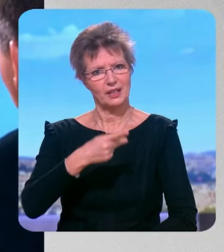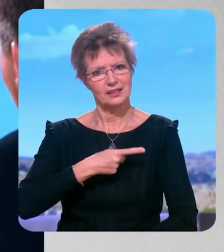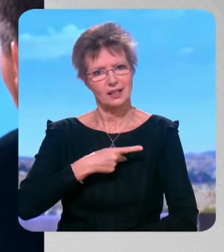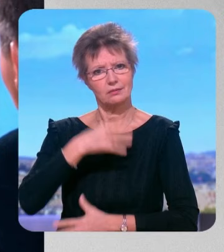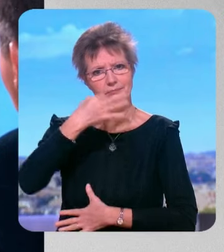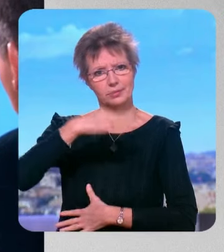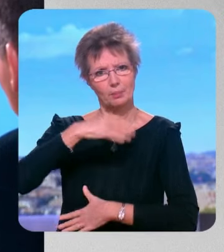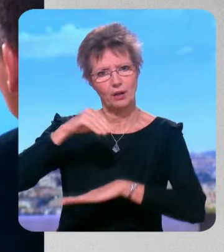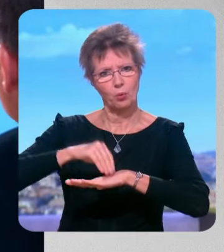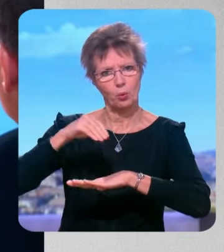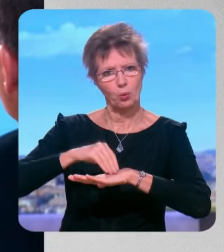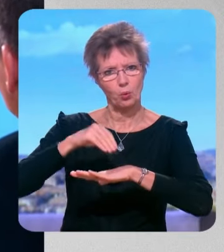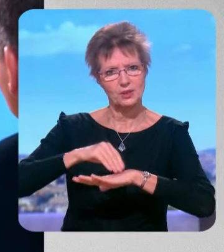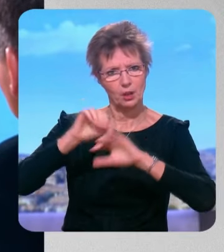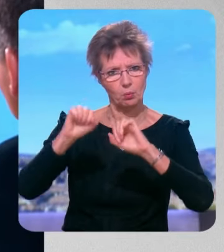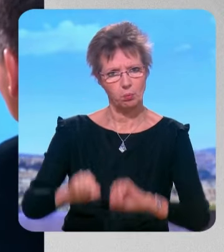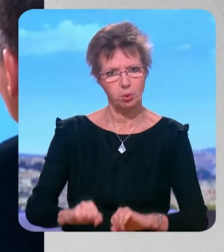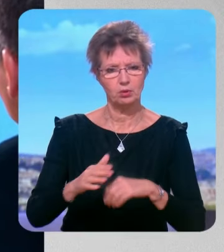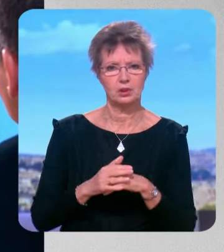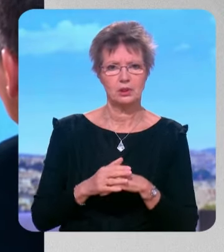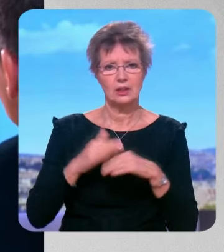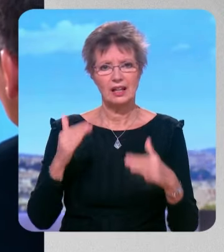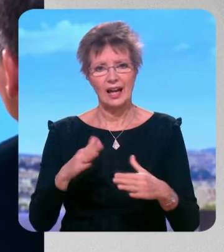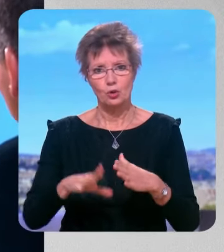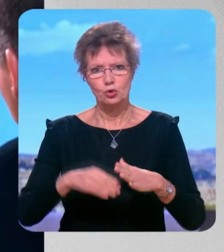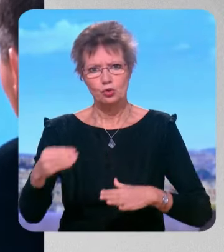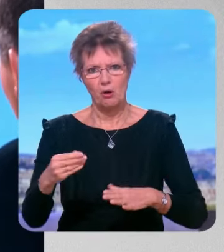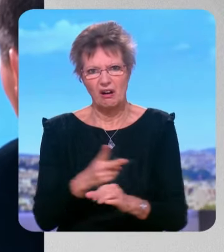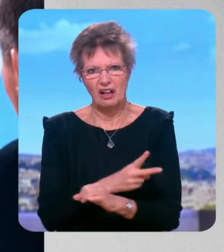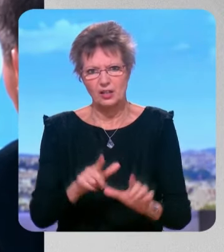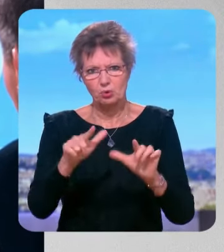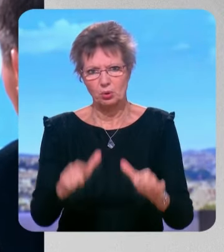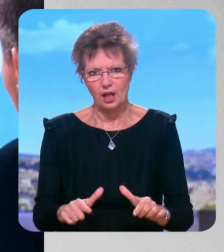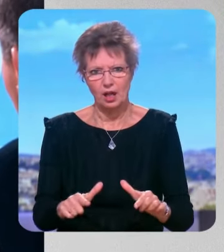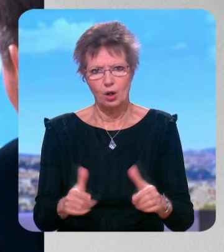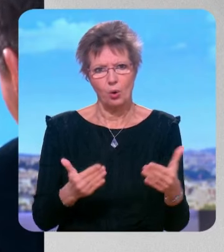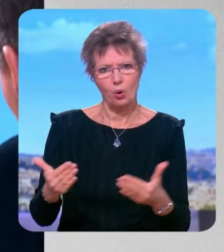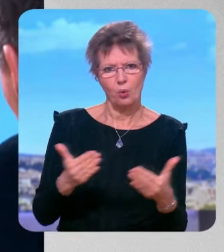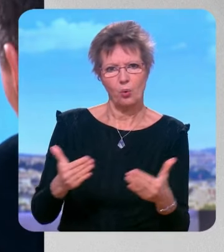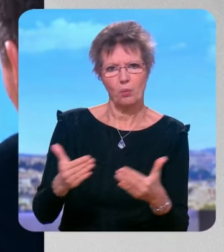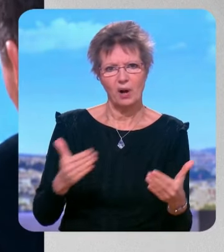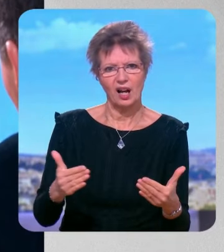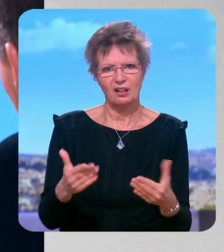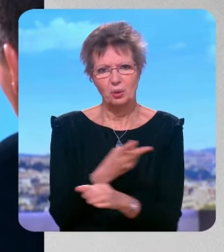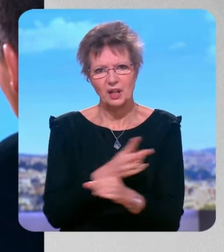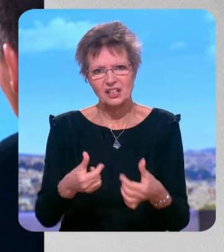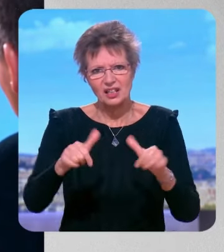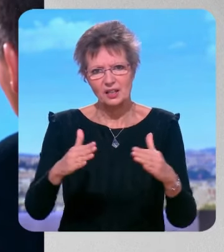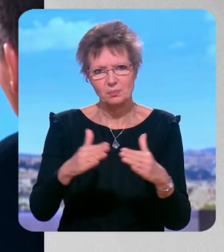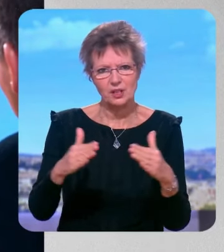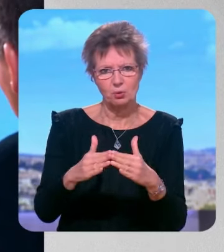et qui fera la balance entre le risque de quitter son domicile pour rejoindre un établissement de santé et le risque de rester chez